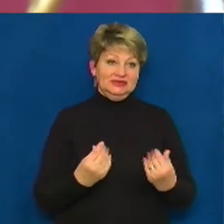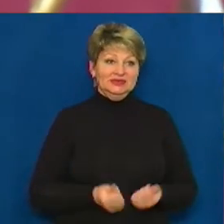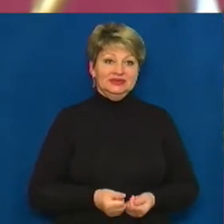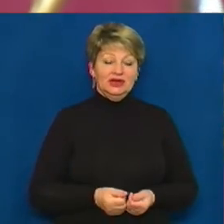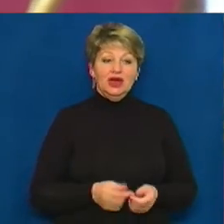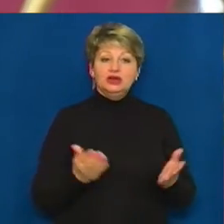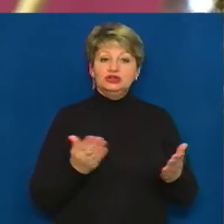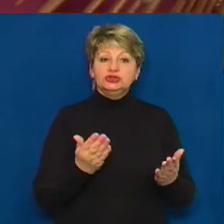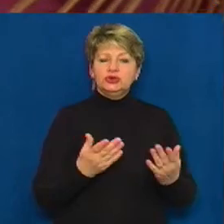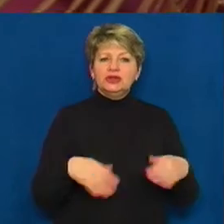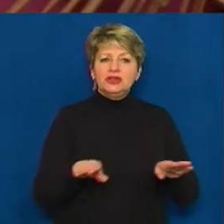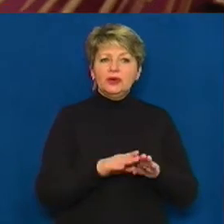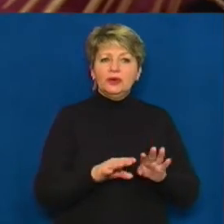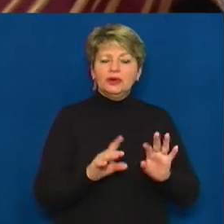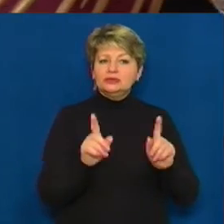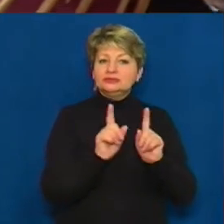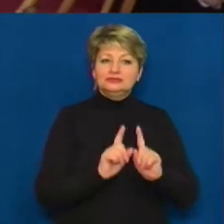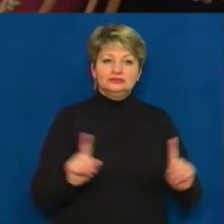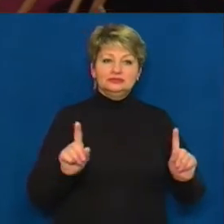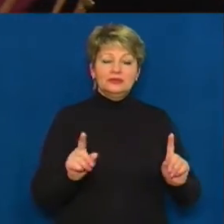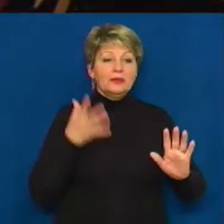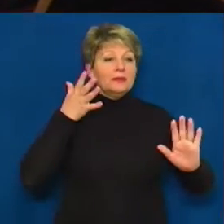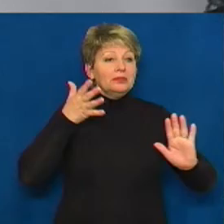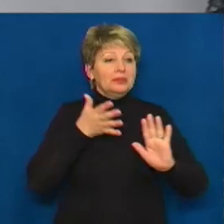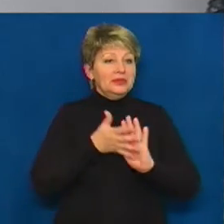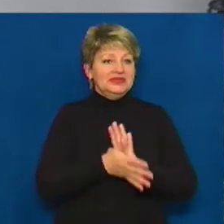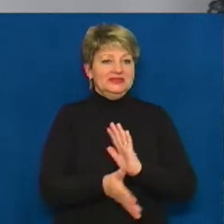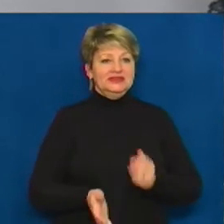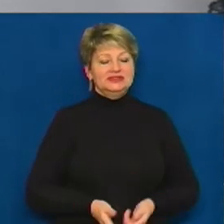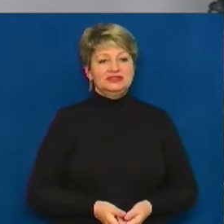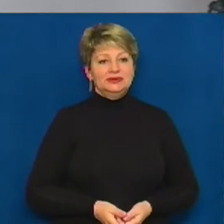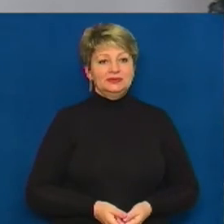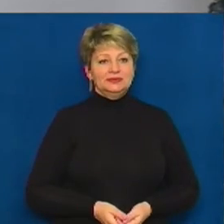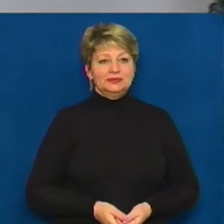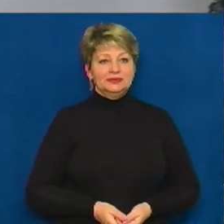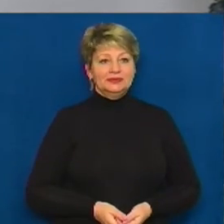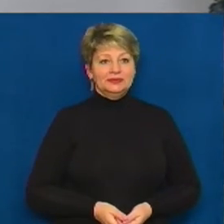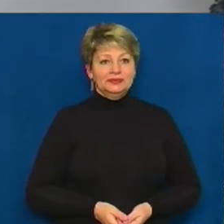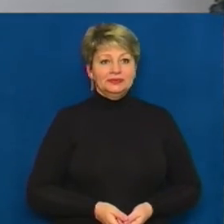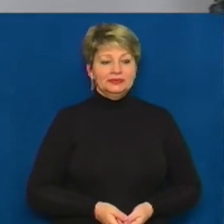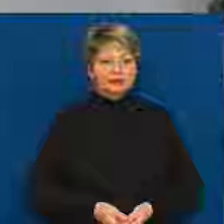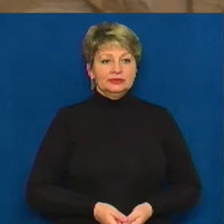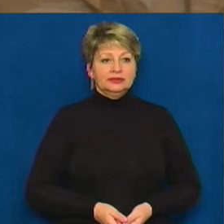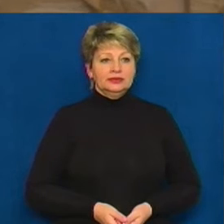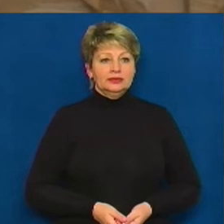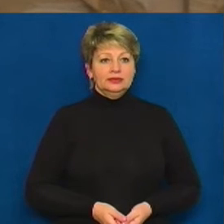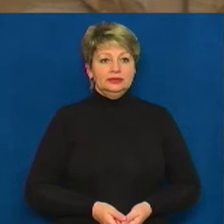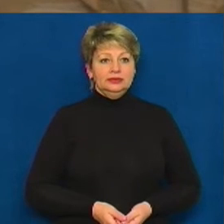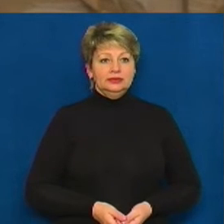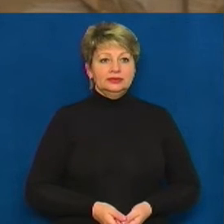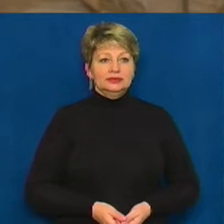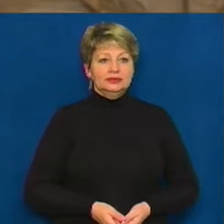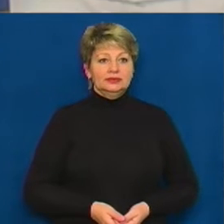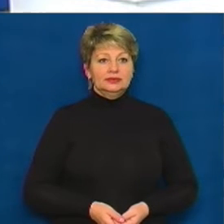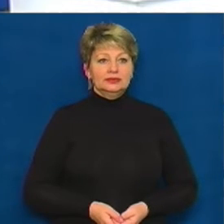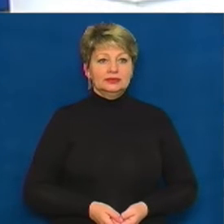містичне, але разом з тим щось витонює. Це просто приказ. Тетяна Рева, Федір Коцаба. Новини на Суспільному. Черкаси.